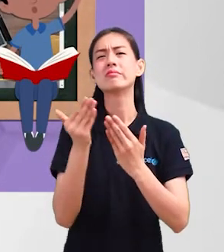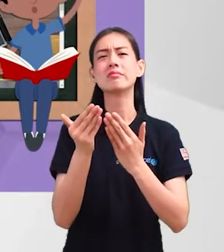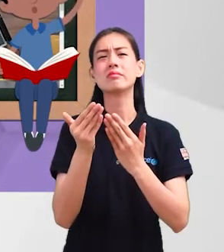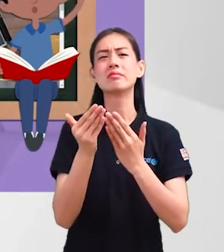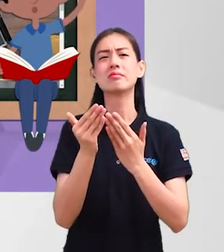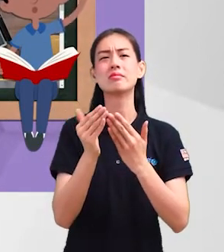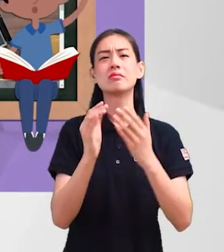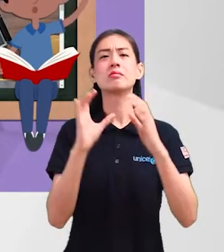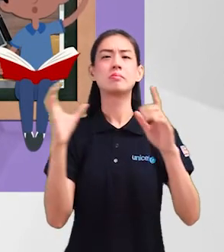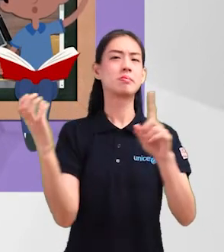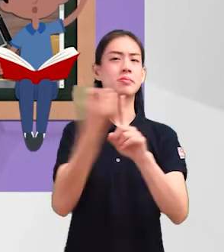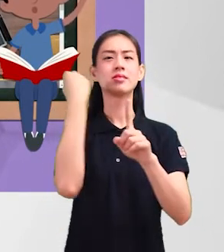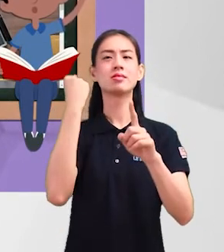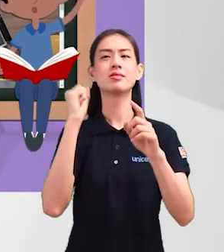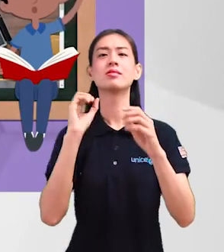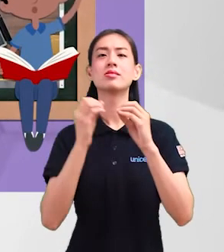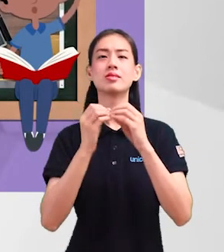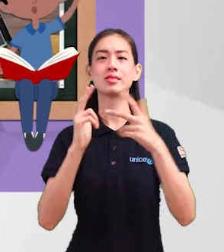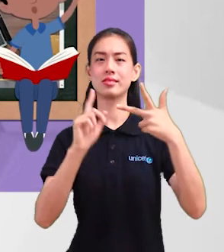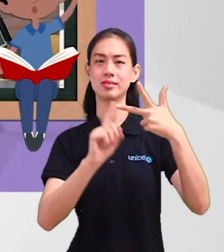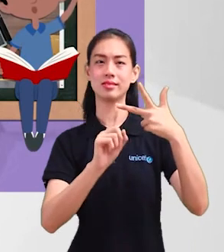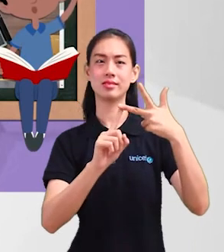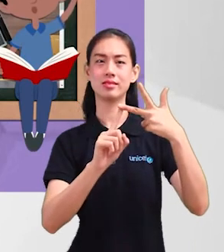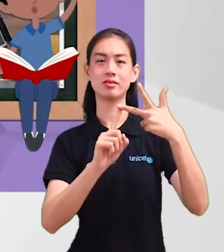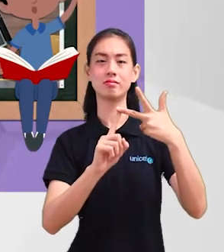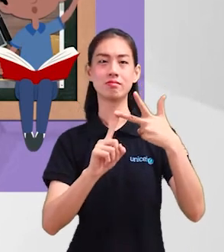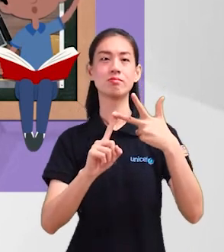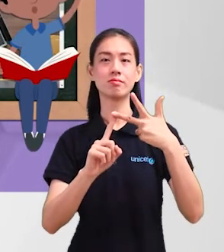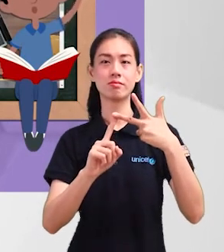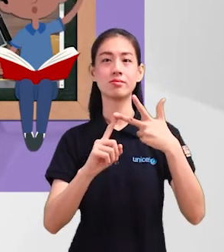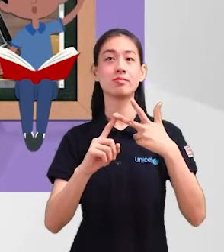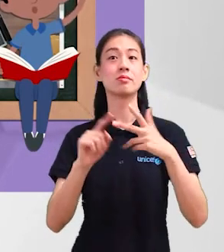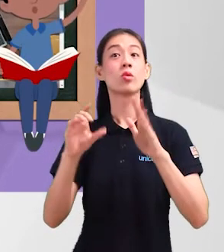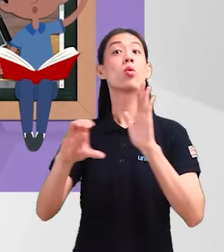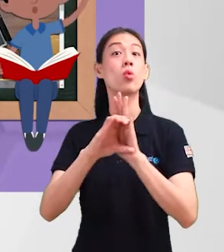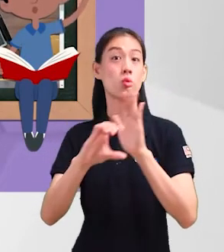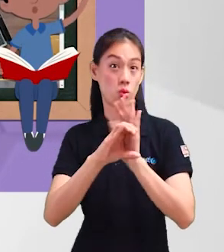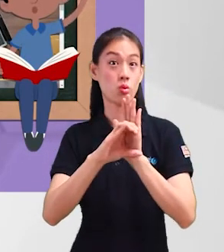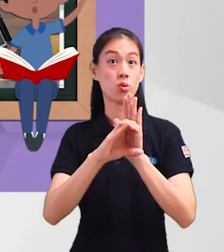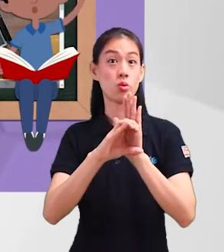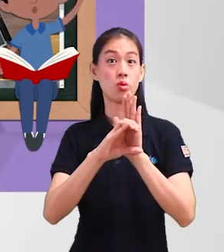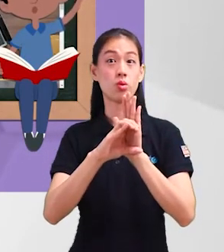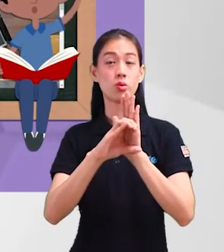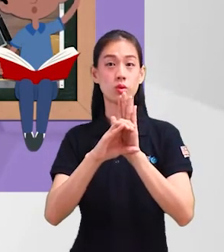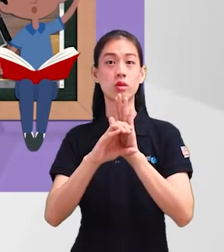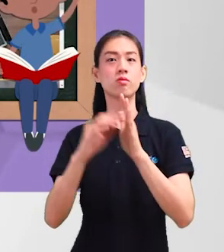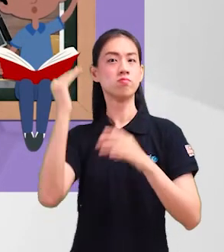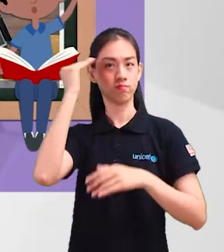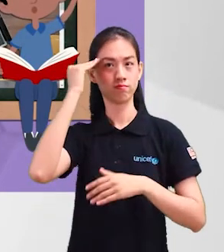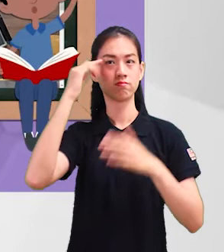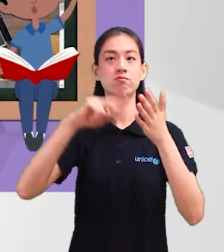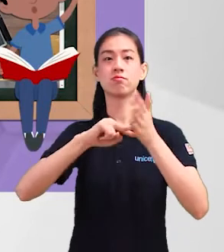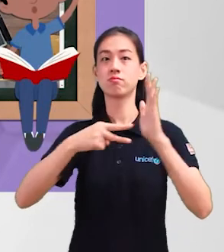paling mudah untuk mencapai prinsip ketiga ini adalah dengan menggunakan pengalaman pengguna yang lepas. Dalam contoh ini, secara